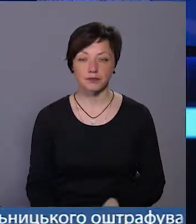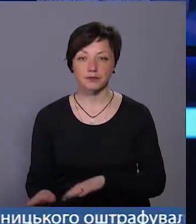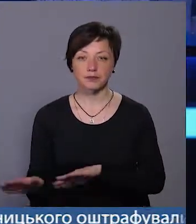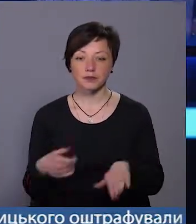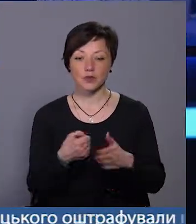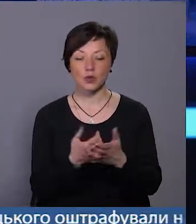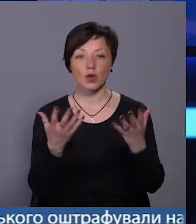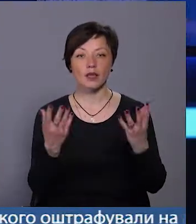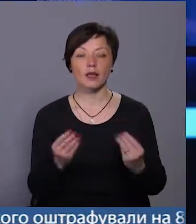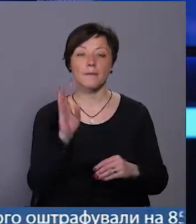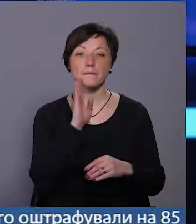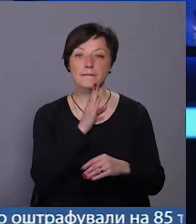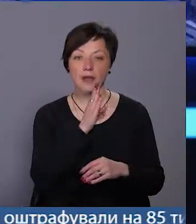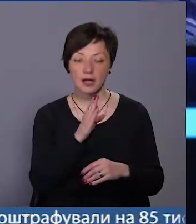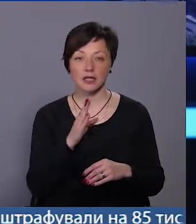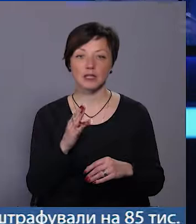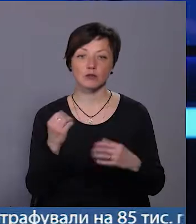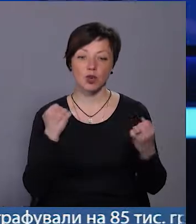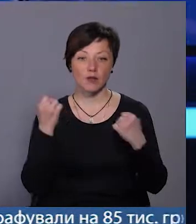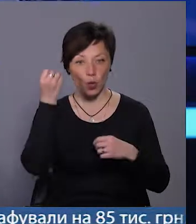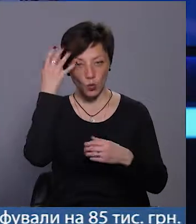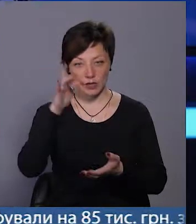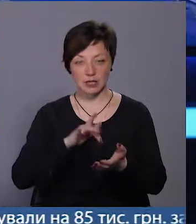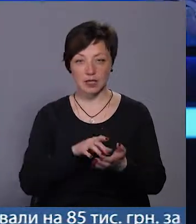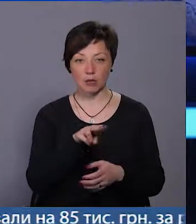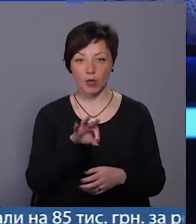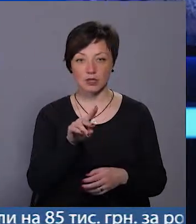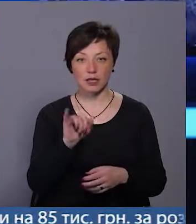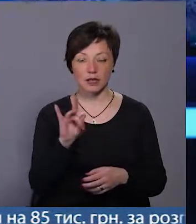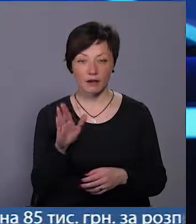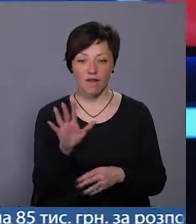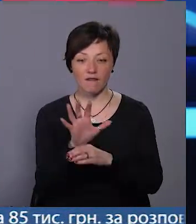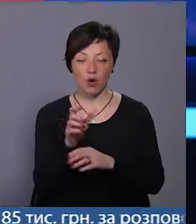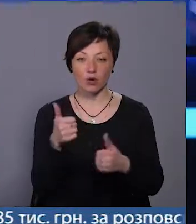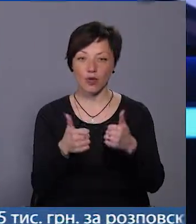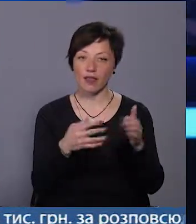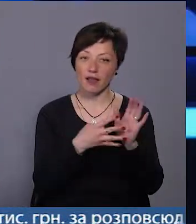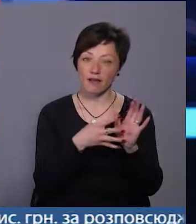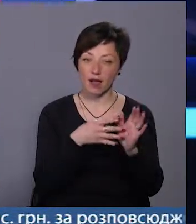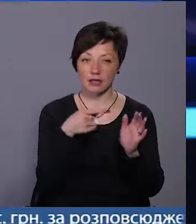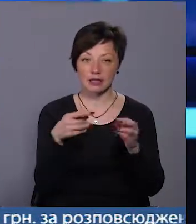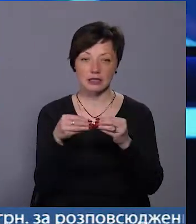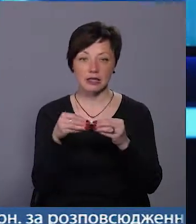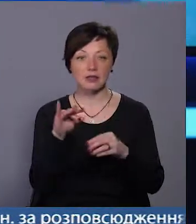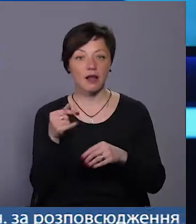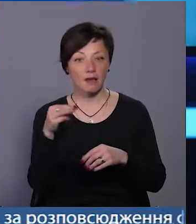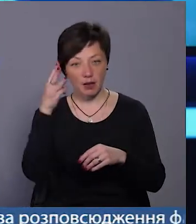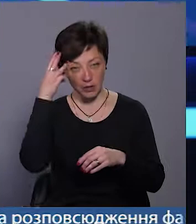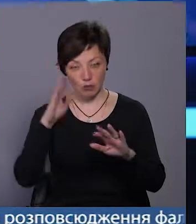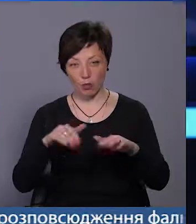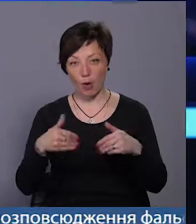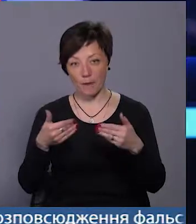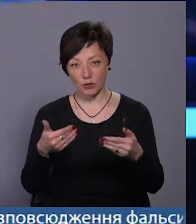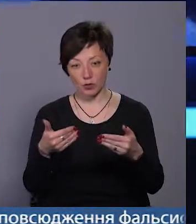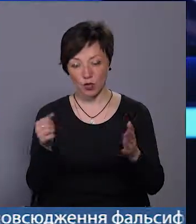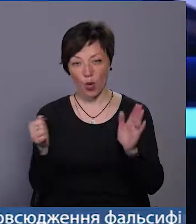матері спортивно-культурний центр «Плоскирів» організовує фотоконкурс. 9 та 10 травня хмельничанам пропонують